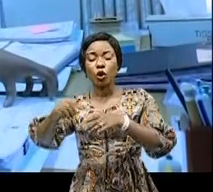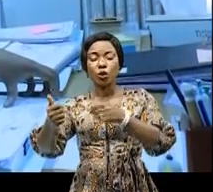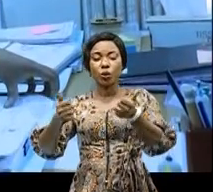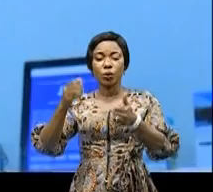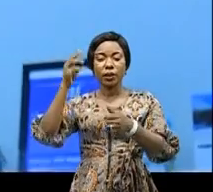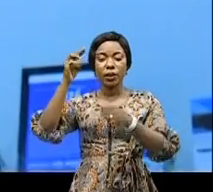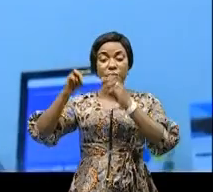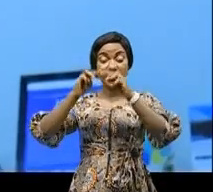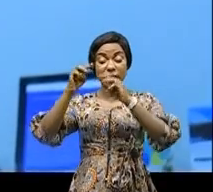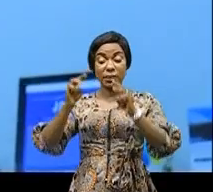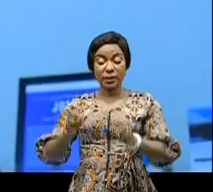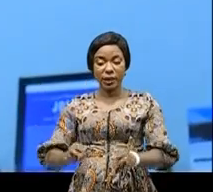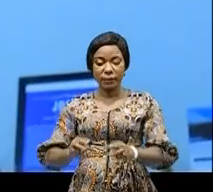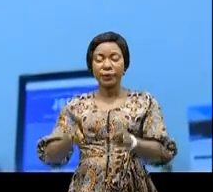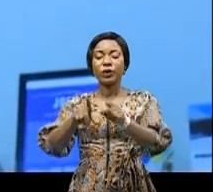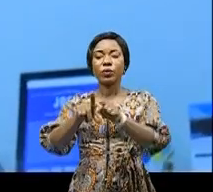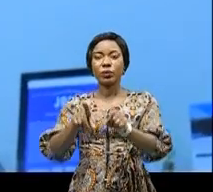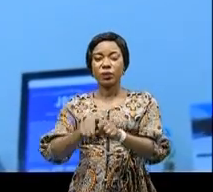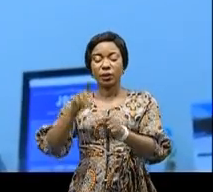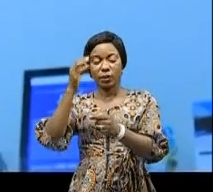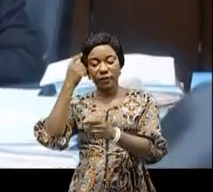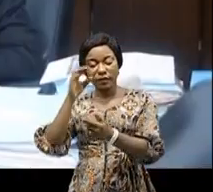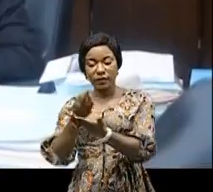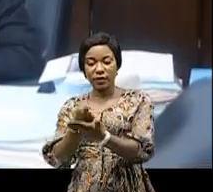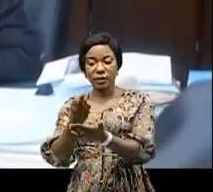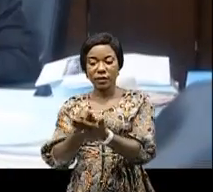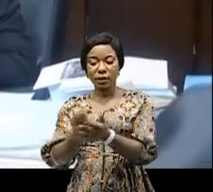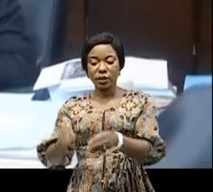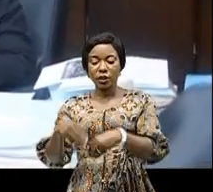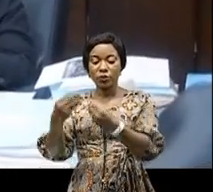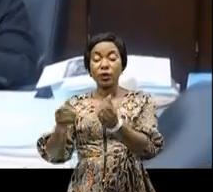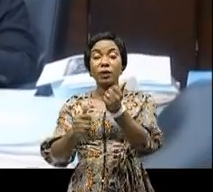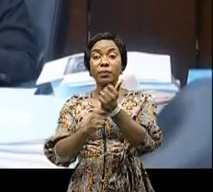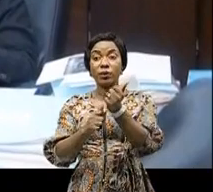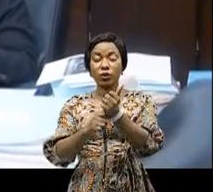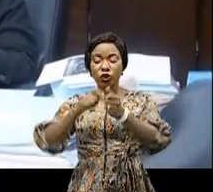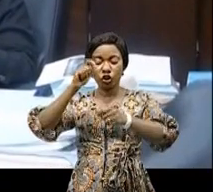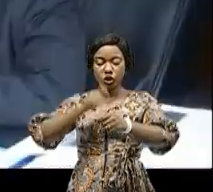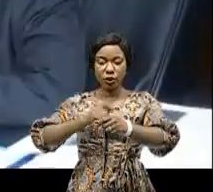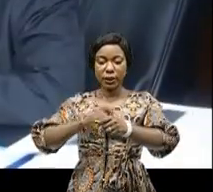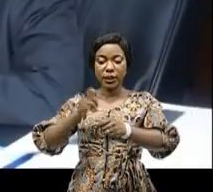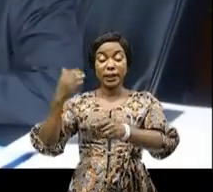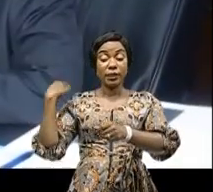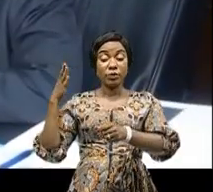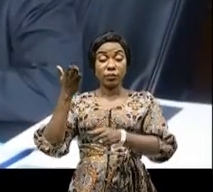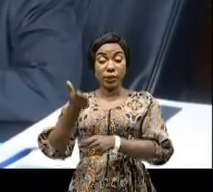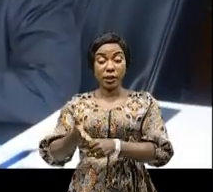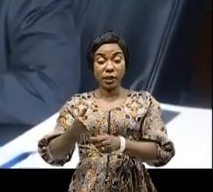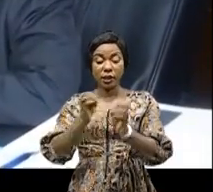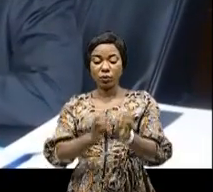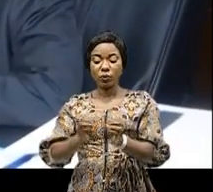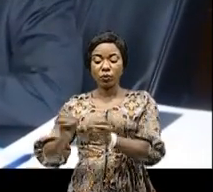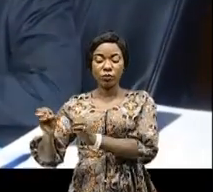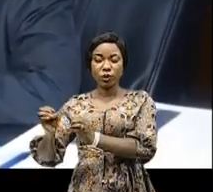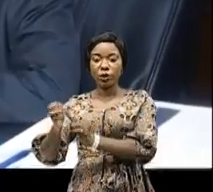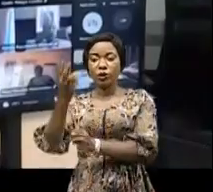Jouissant d'une autonomie financière et administrative et dotée de la personnalité juridique, cet établissement est composé de